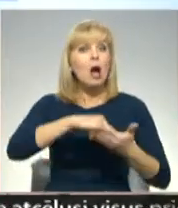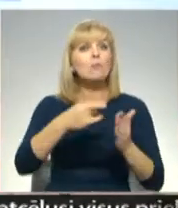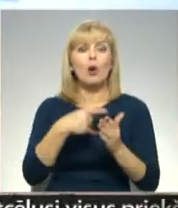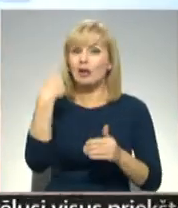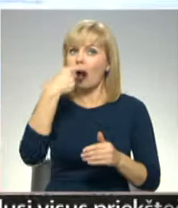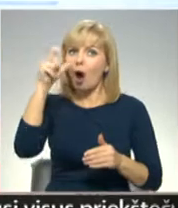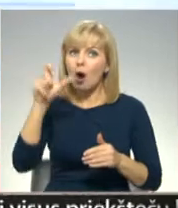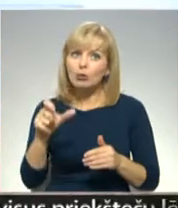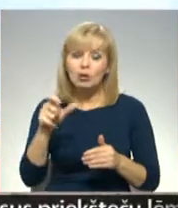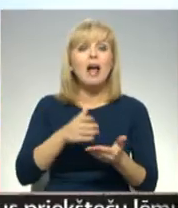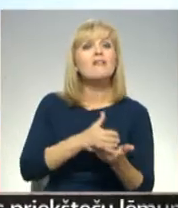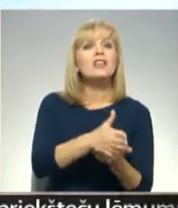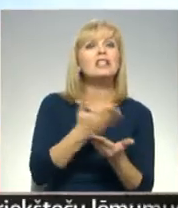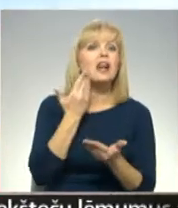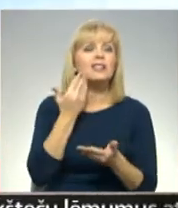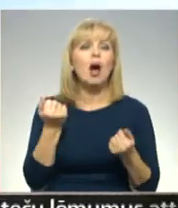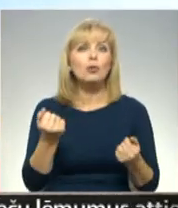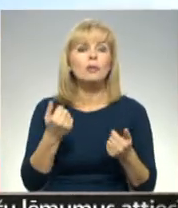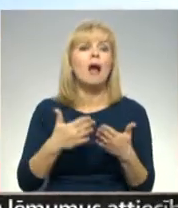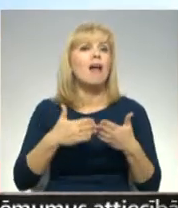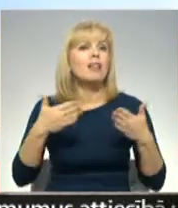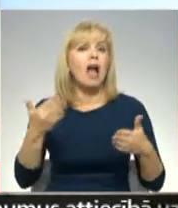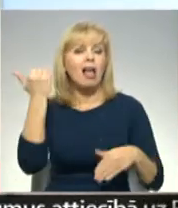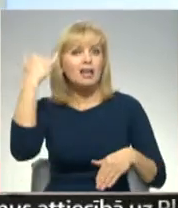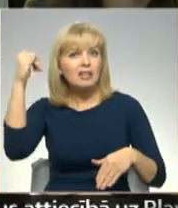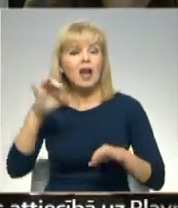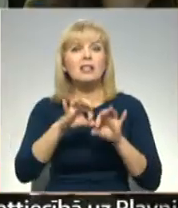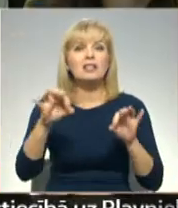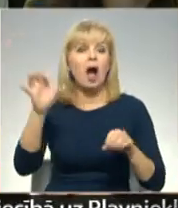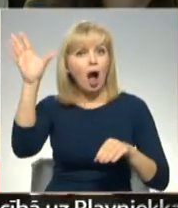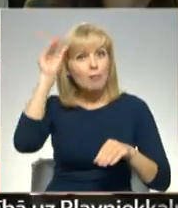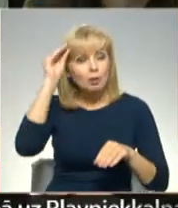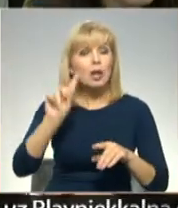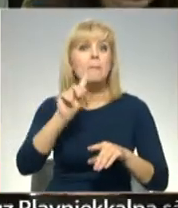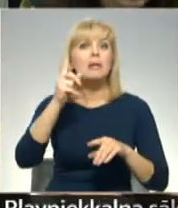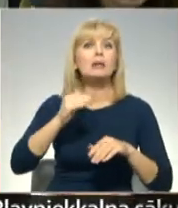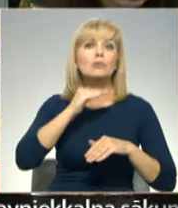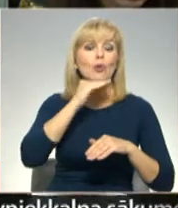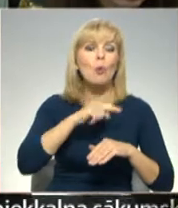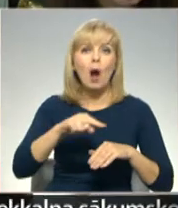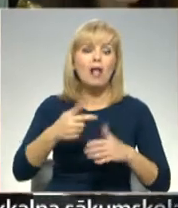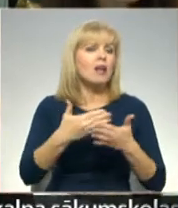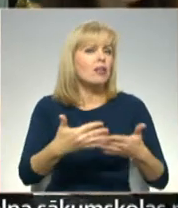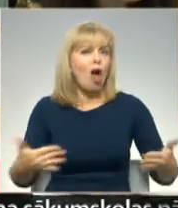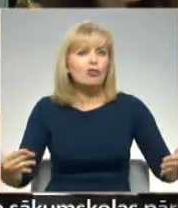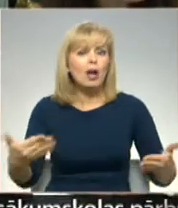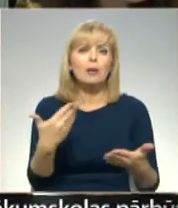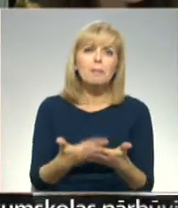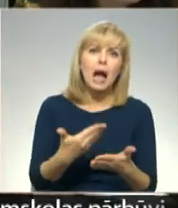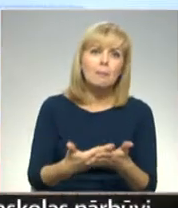satura virzienu sauc par lielajām idejām, kuras sākt apgūt jau no pirmskolas un ar visdažādākajiem piemēriem.